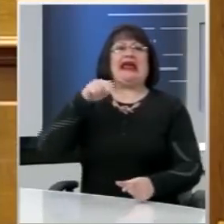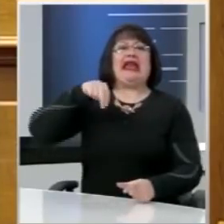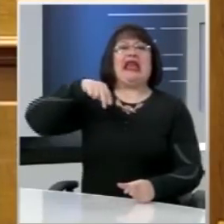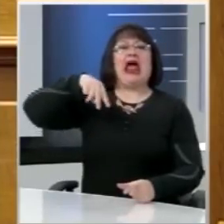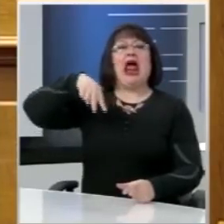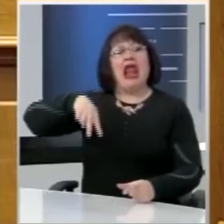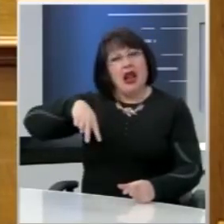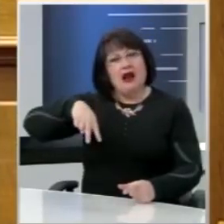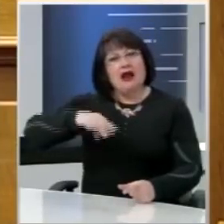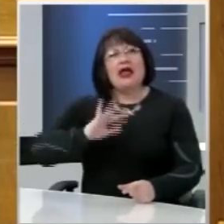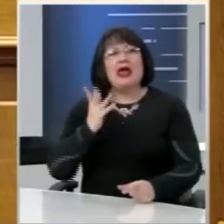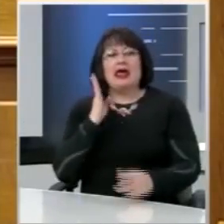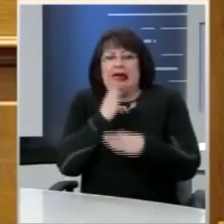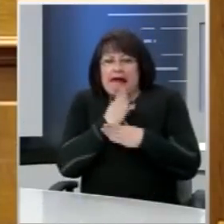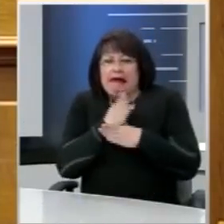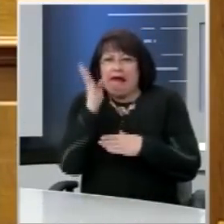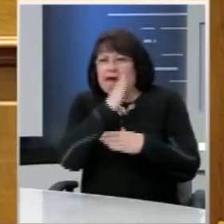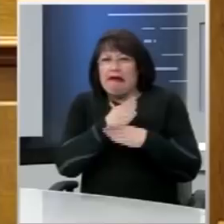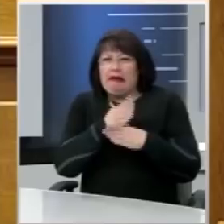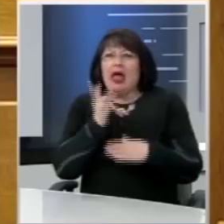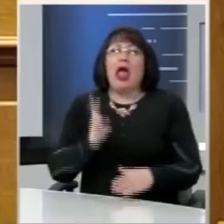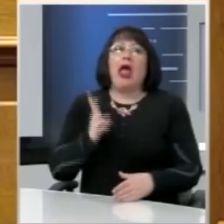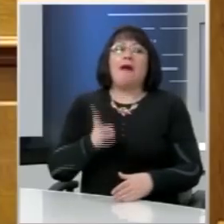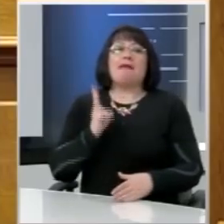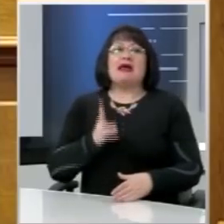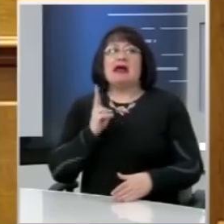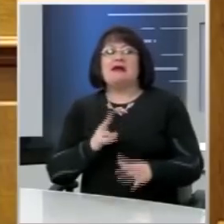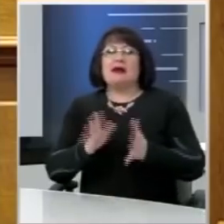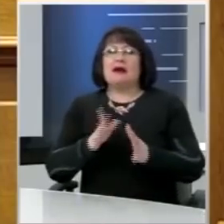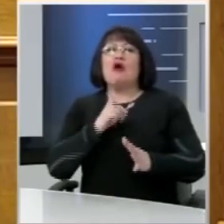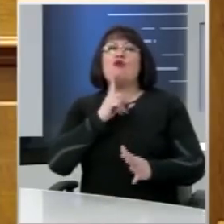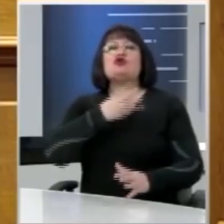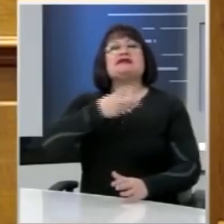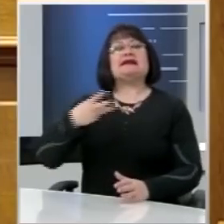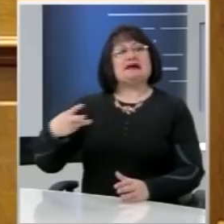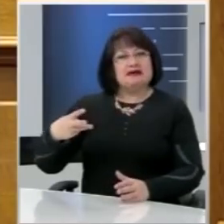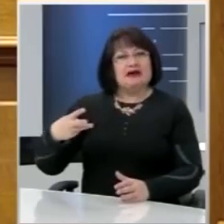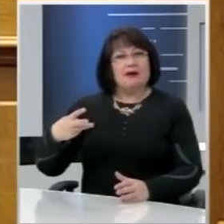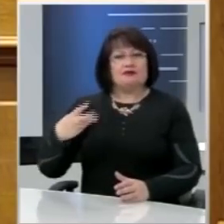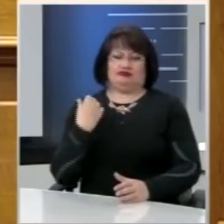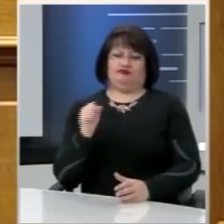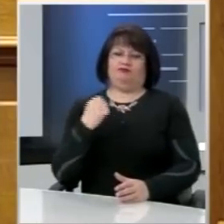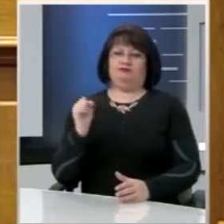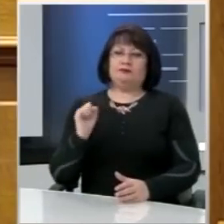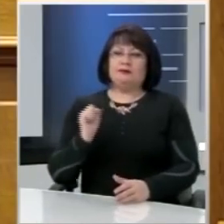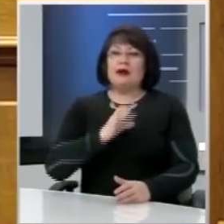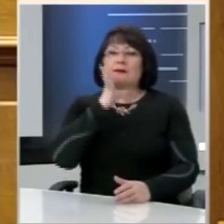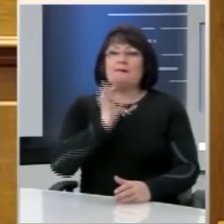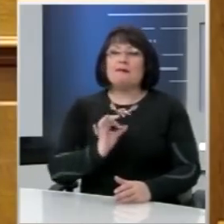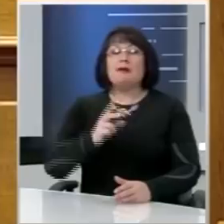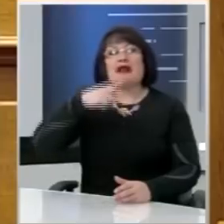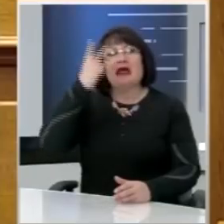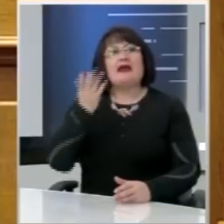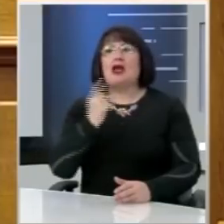κρύβονταν πίσω από αμφιλεγόμενα και επικίνδυνα σχήματα όπως ο ΣΥΡΙΖΑ αρνούμενος ουσιαστικά αυτό το